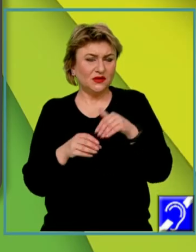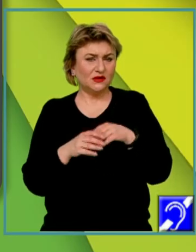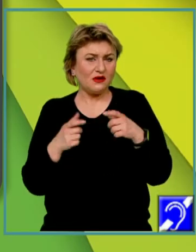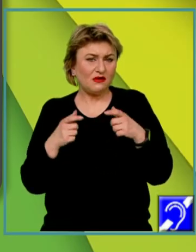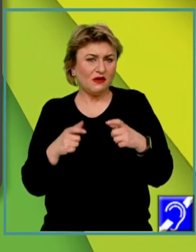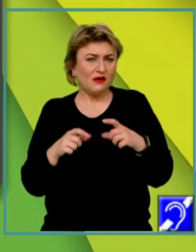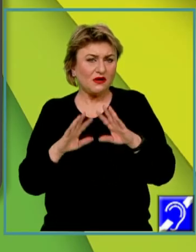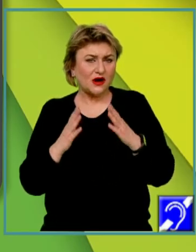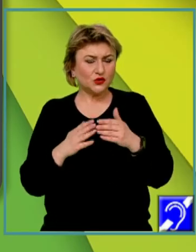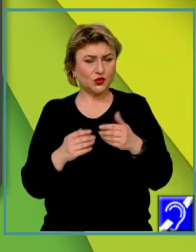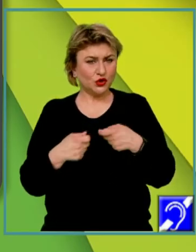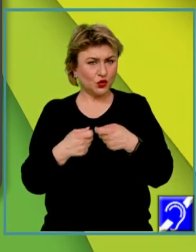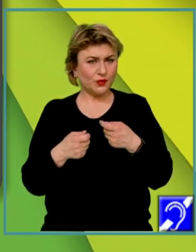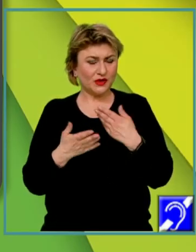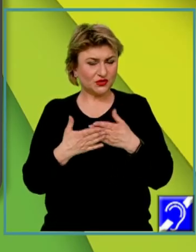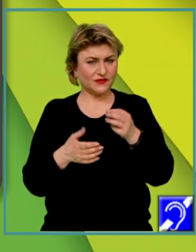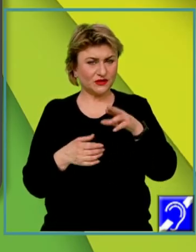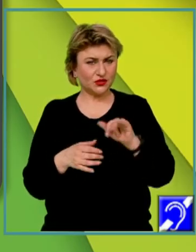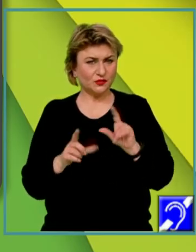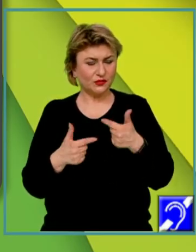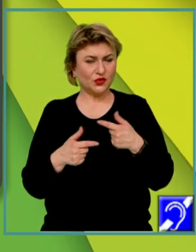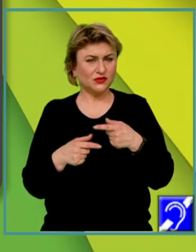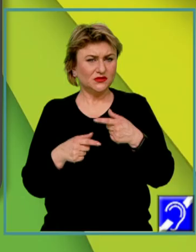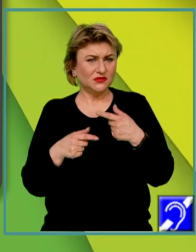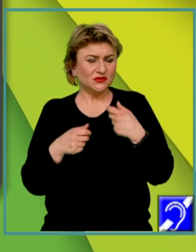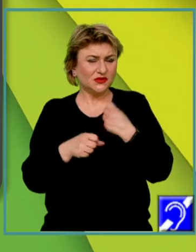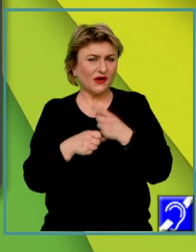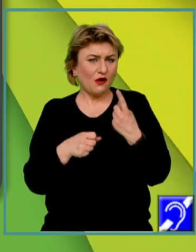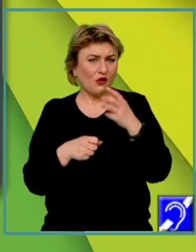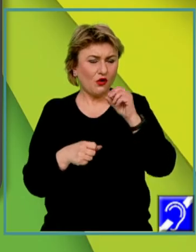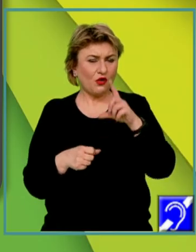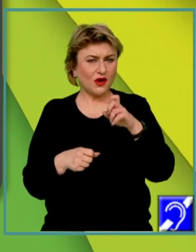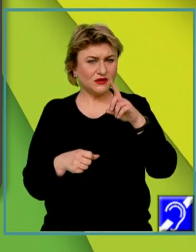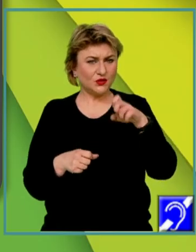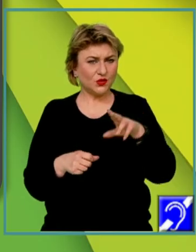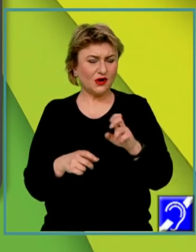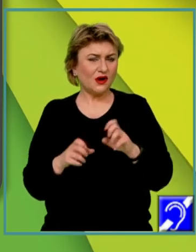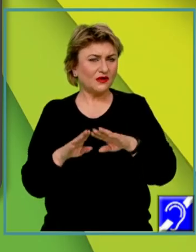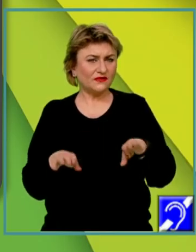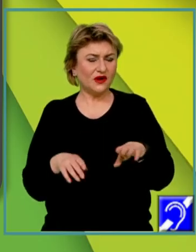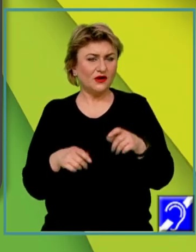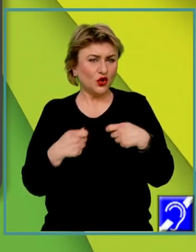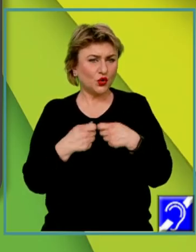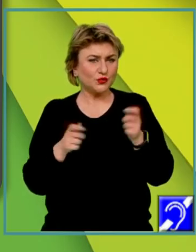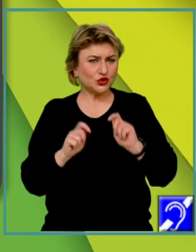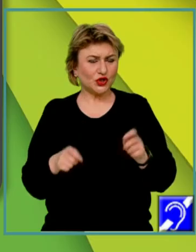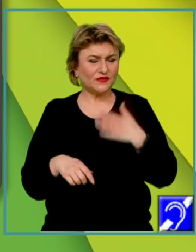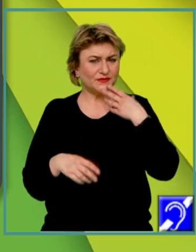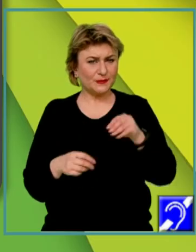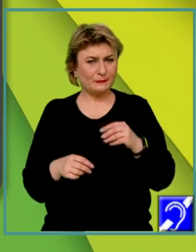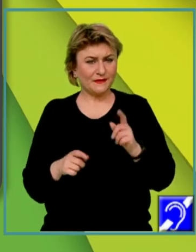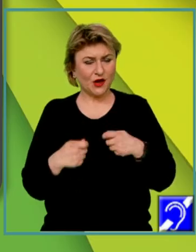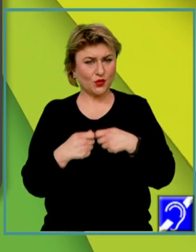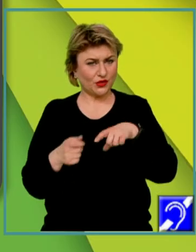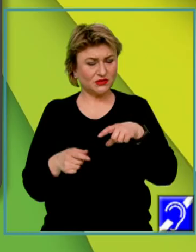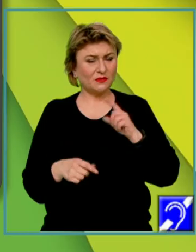grupului. Acești factori pot genera o coeziune la nivel de grup social. Și anume, dacă grupul